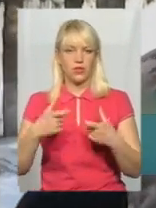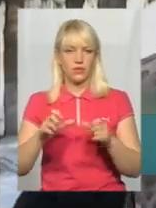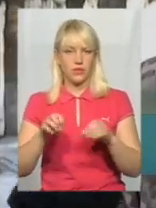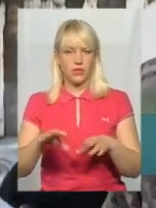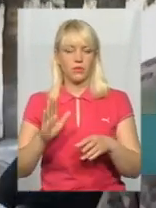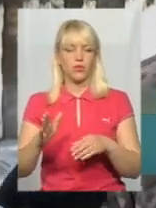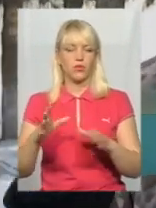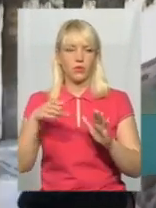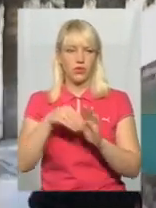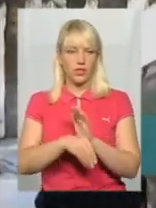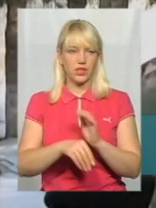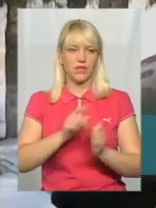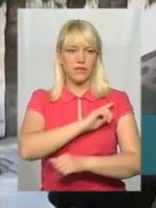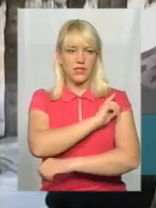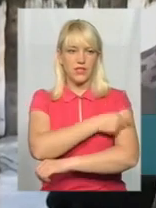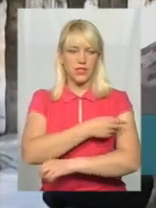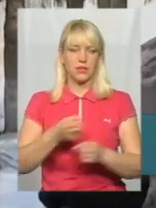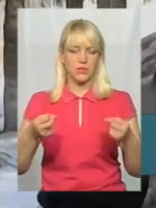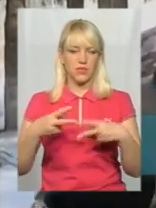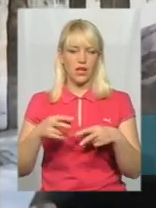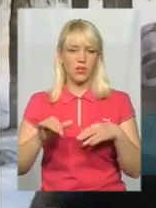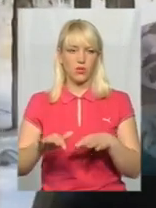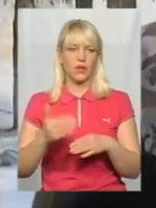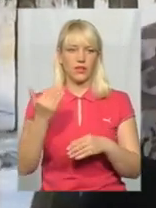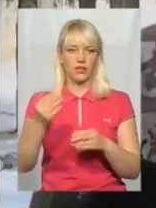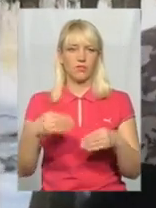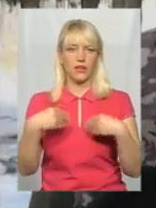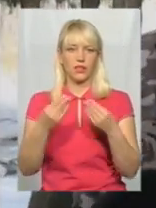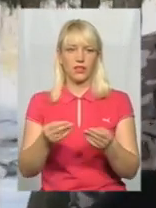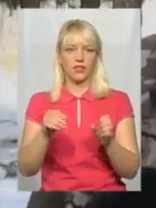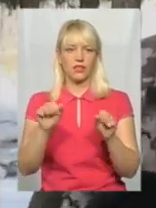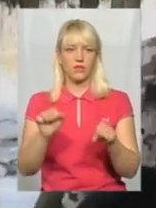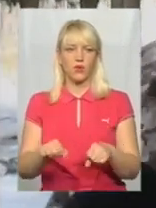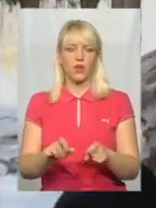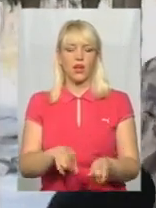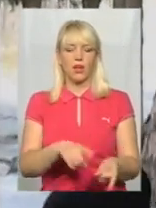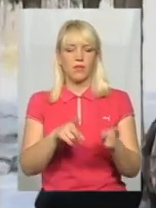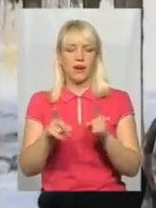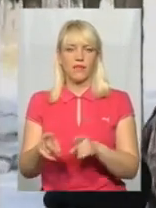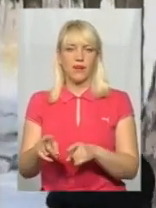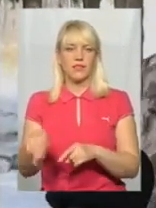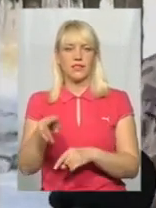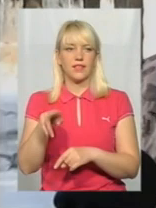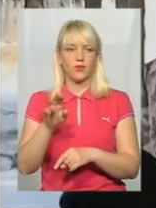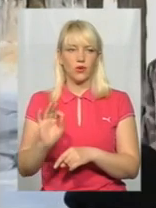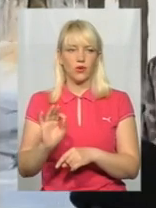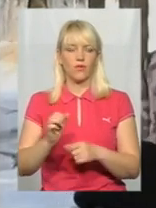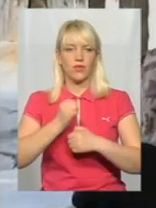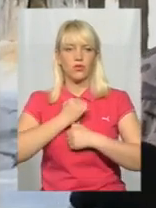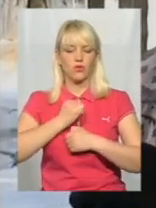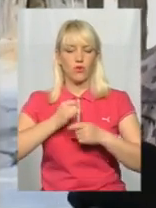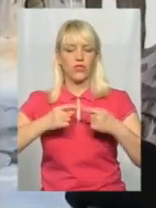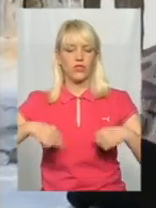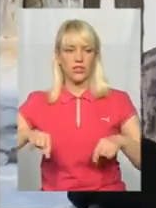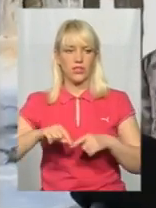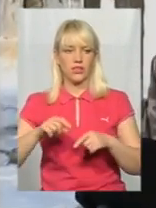операцій. Тобто їм надається змога перевезтися до військових частин